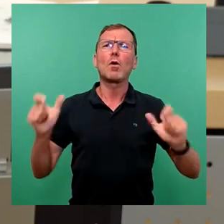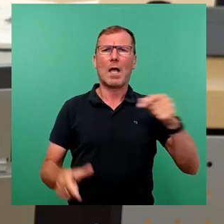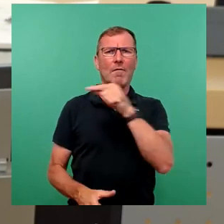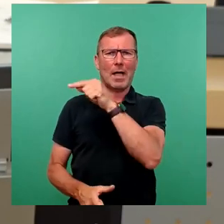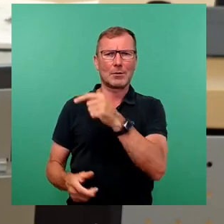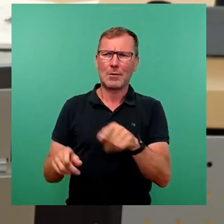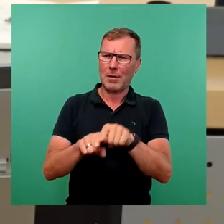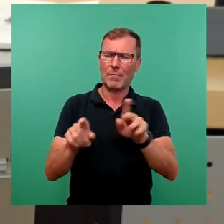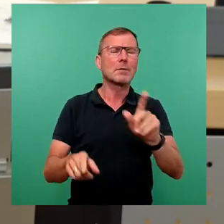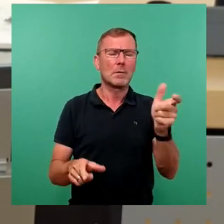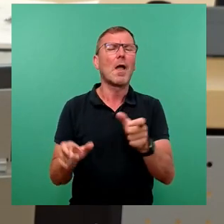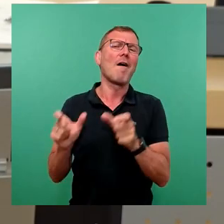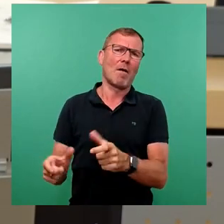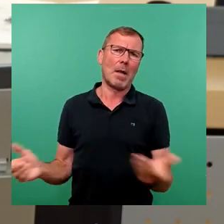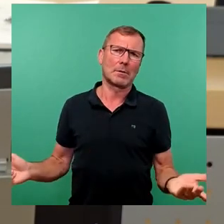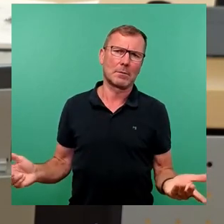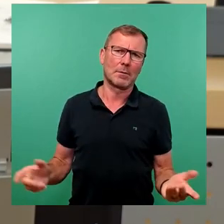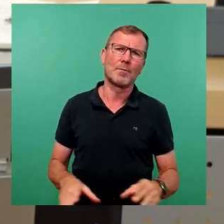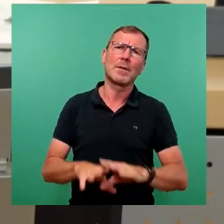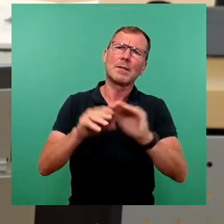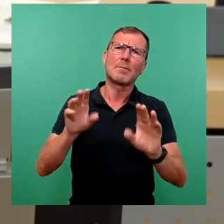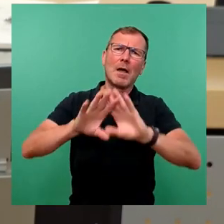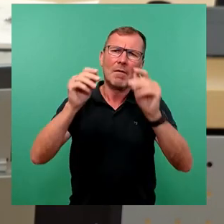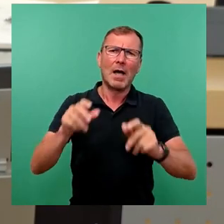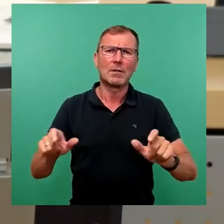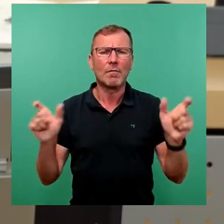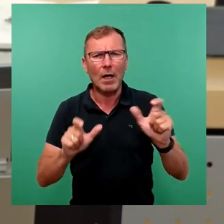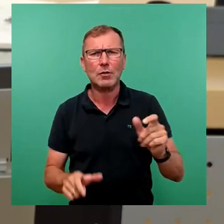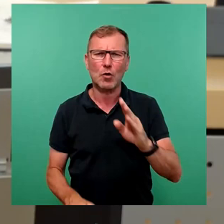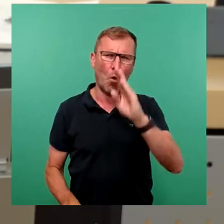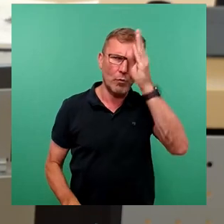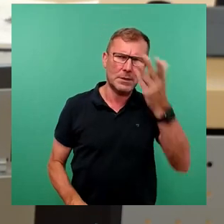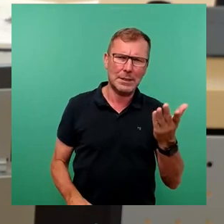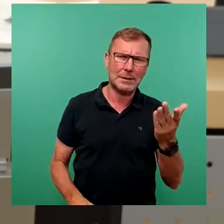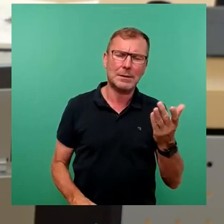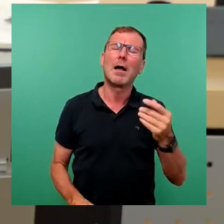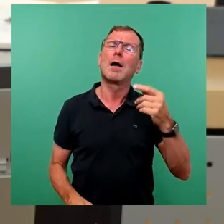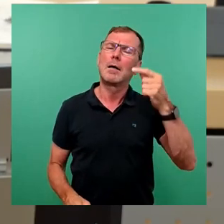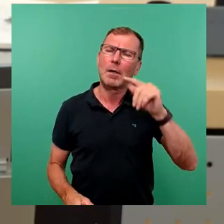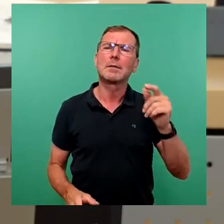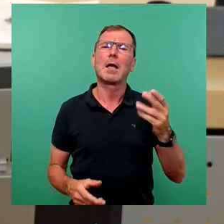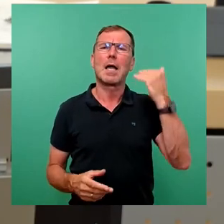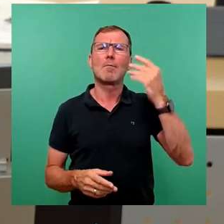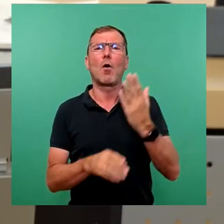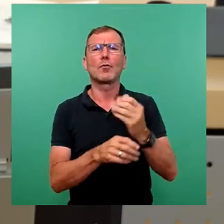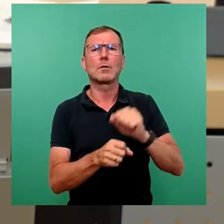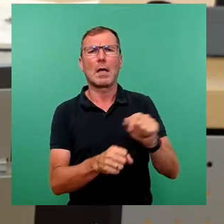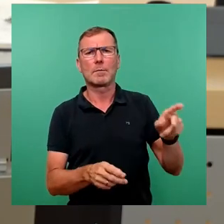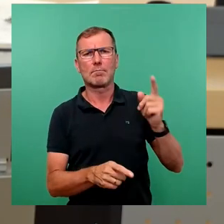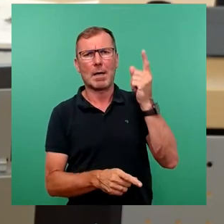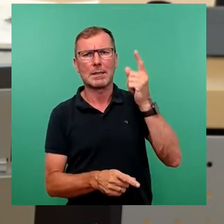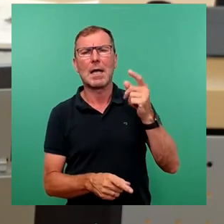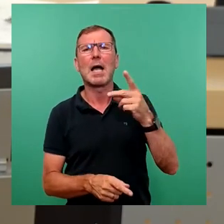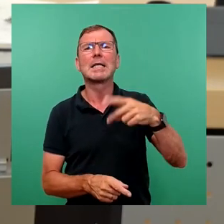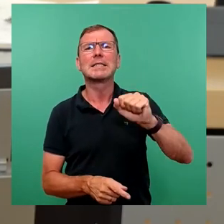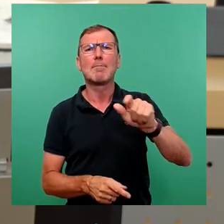verhindert sie sie. Dass der ganze Gesamtveranstalter-Ansatz Unsinn ist, meint auch der allseits anerkannte ehemalige Ordnungsmeister und Jurist Edwin Sittel.